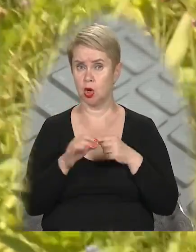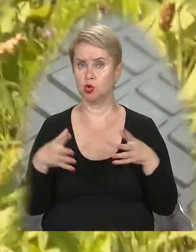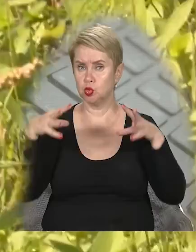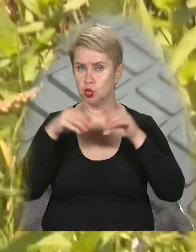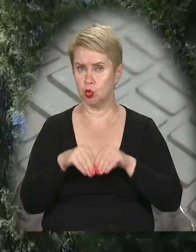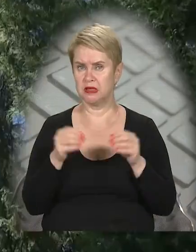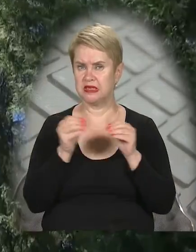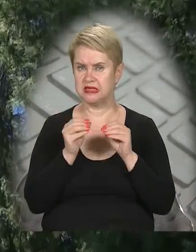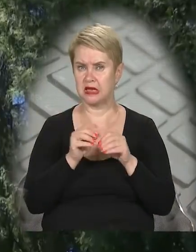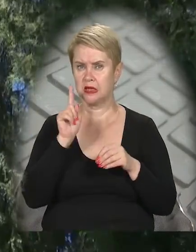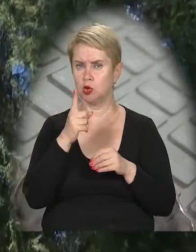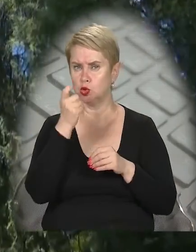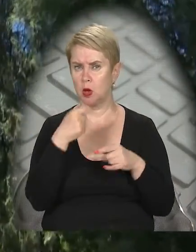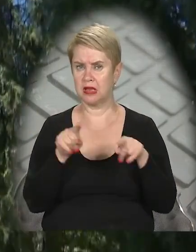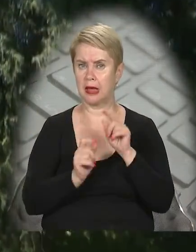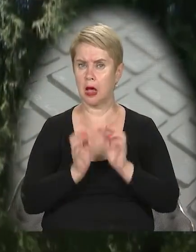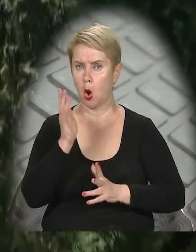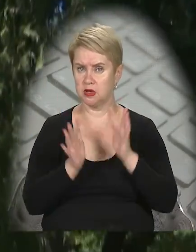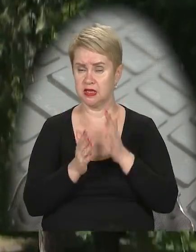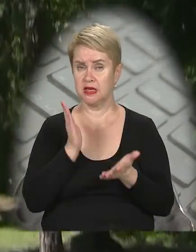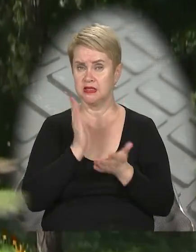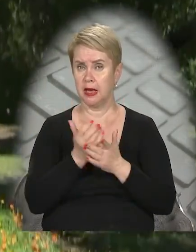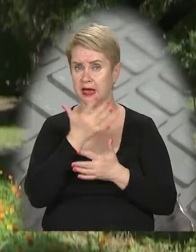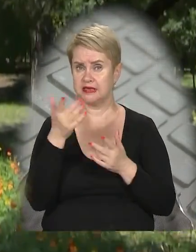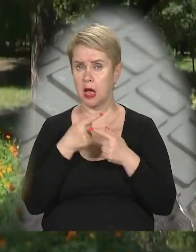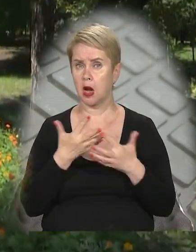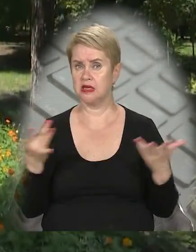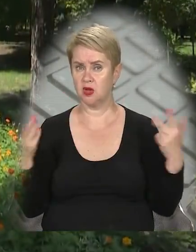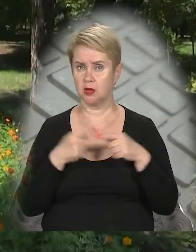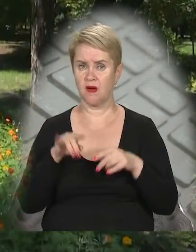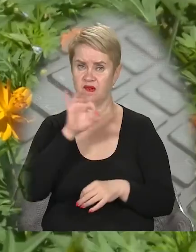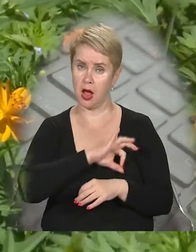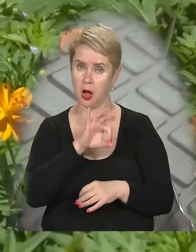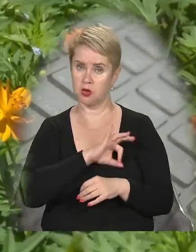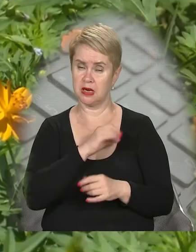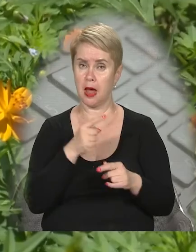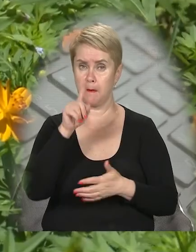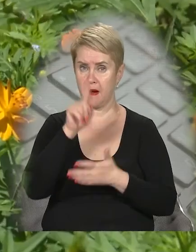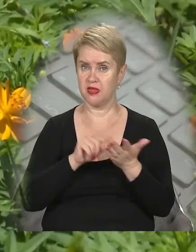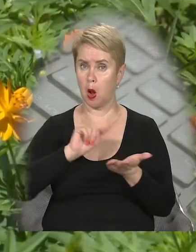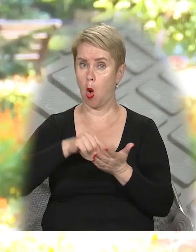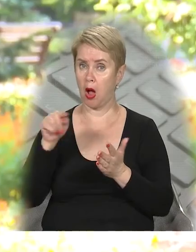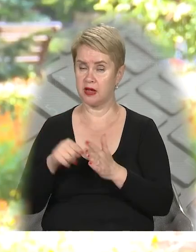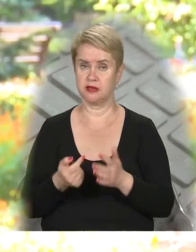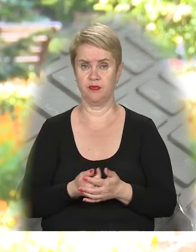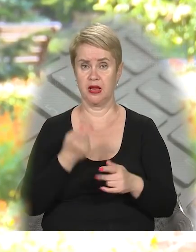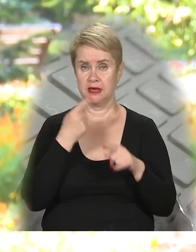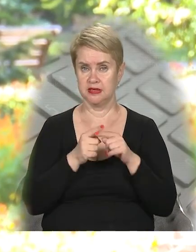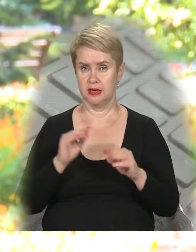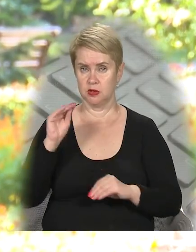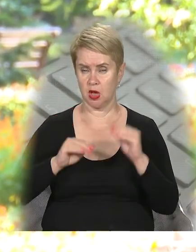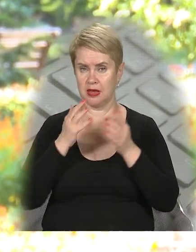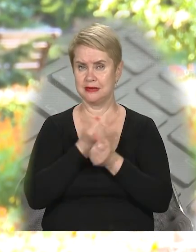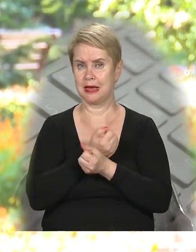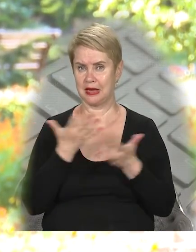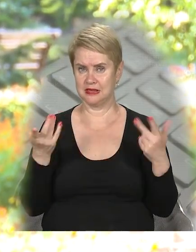суміш десятків та навіть сотень таких рослин. Існують кілька різновидів, які використовуються для певних локацій. Ці суміші є